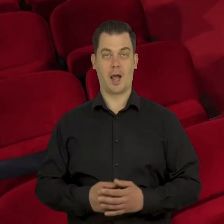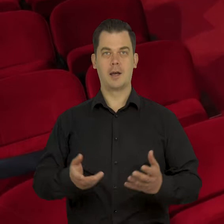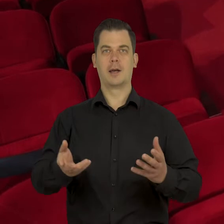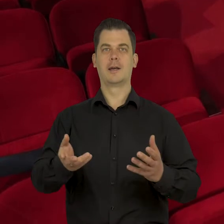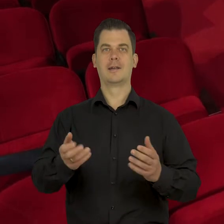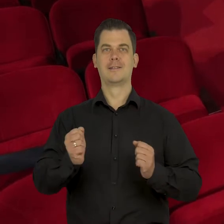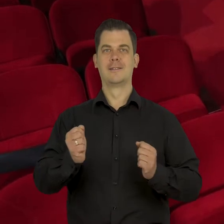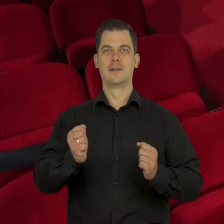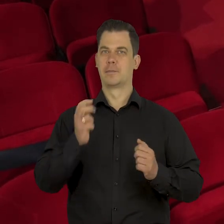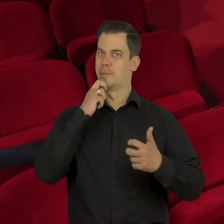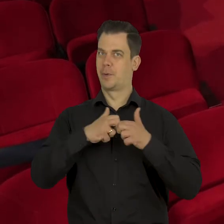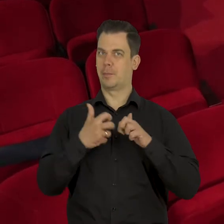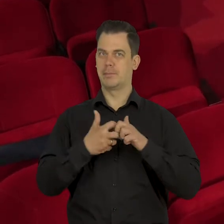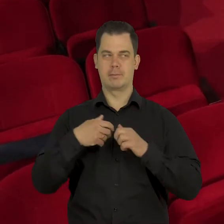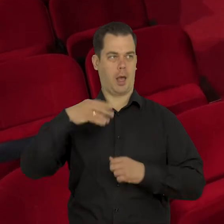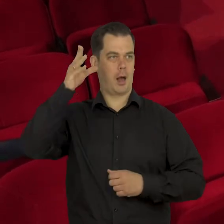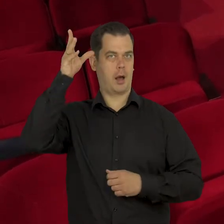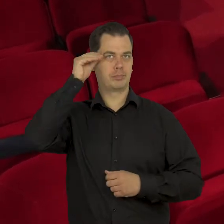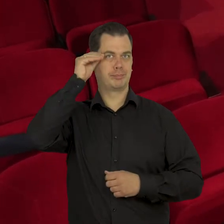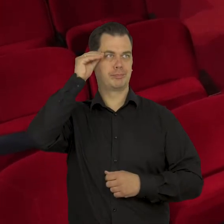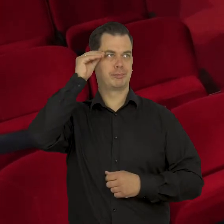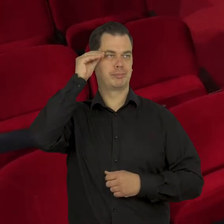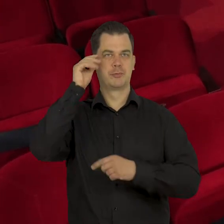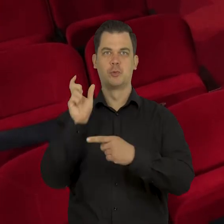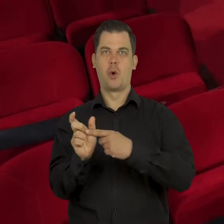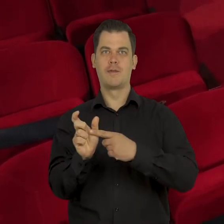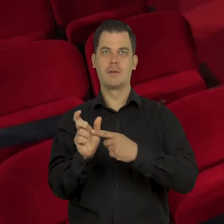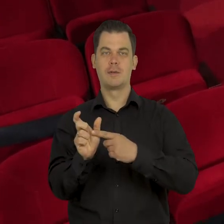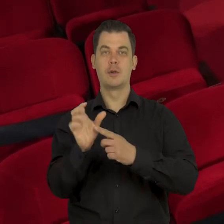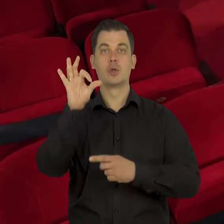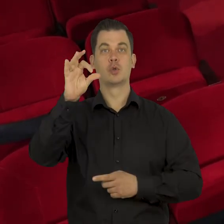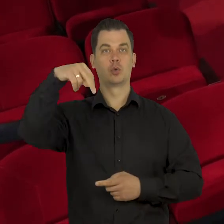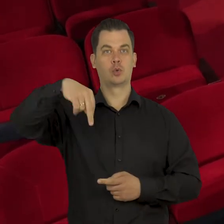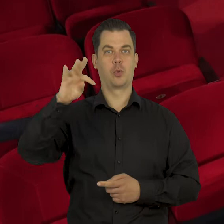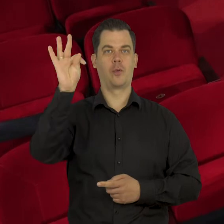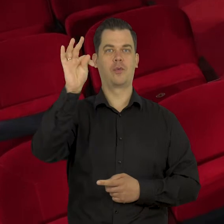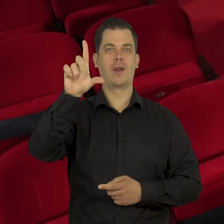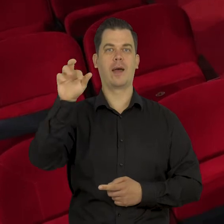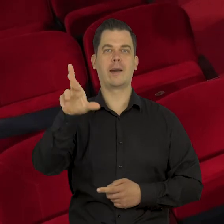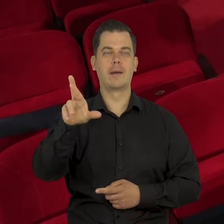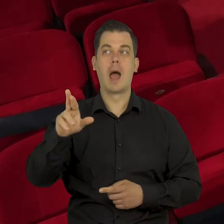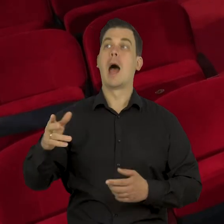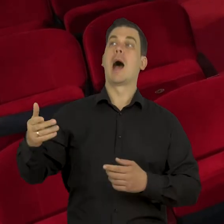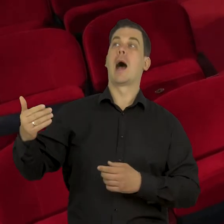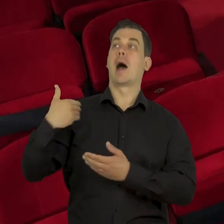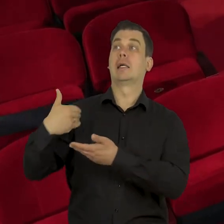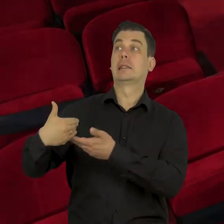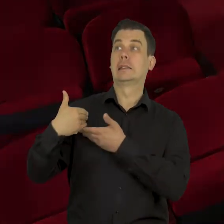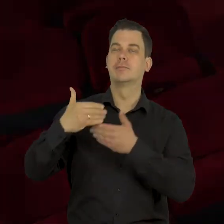No to mamy problem, bo zapomniałam o jakim pojęciu dzisiaj mówimy. Sufler. A, sufler, no właśnie.